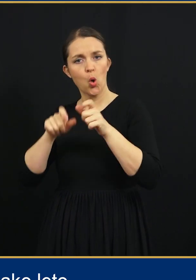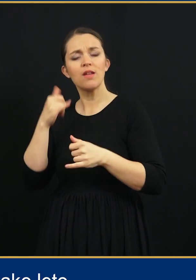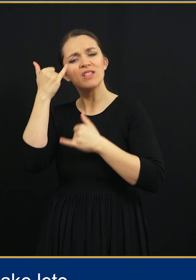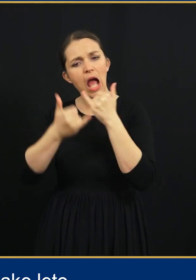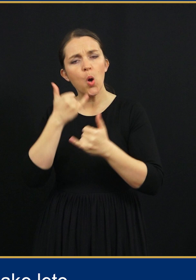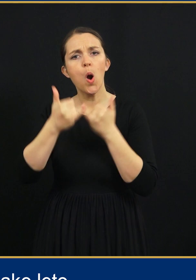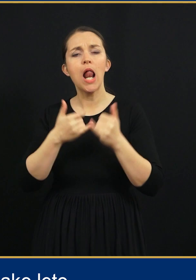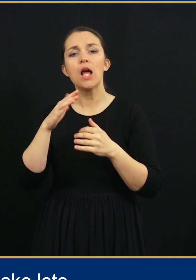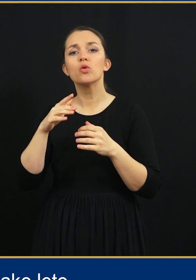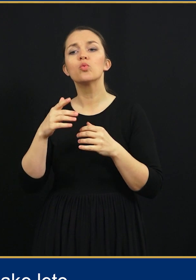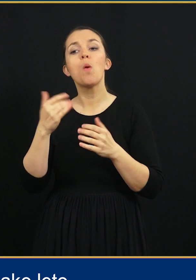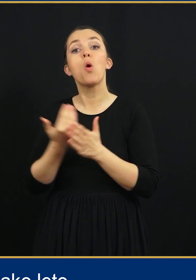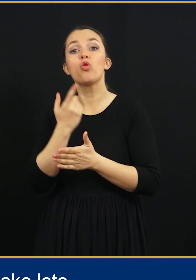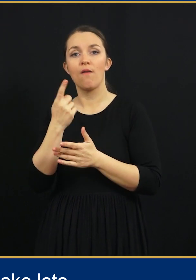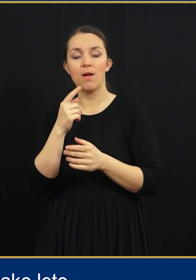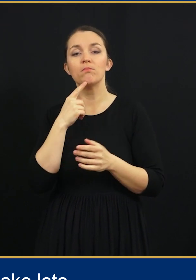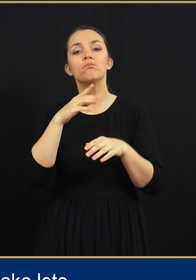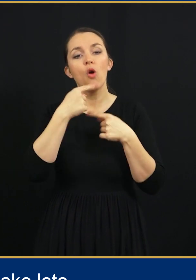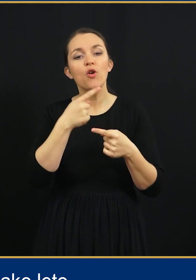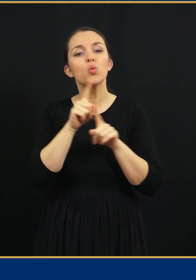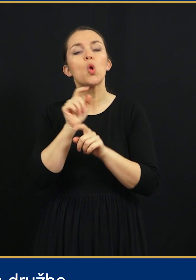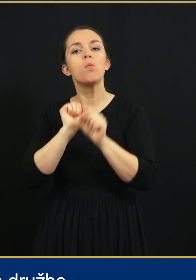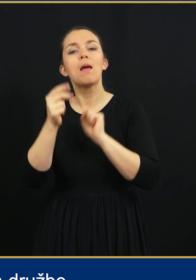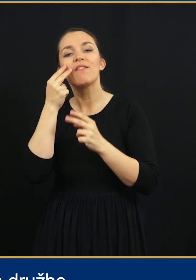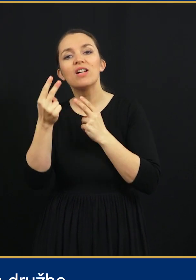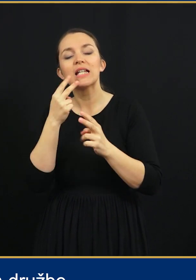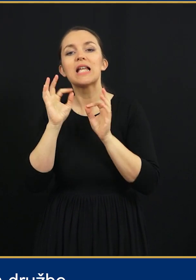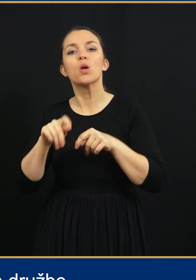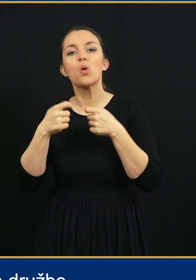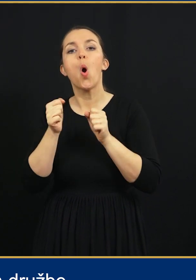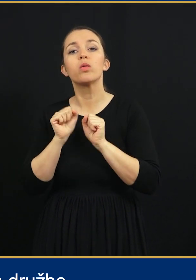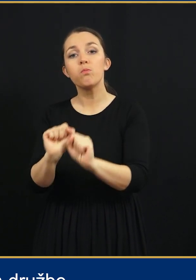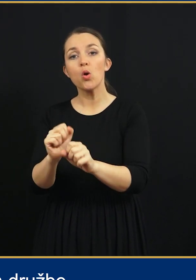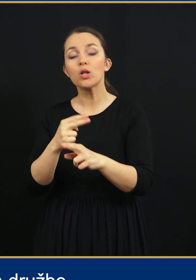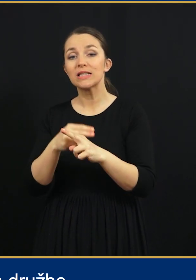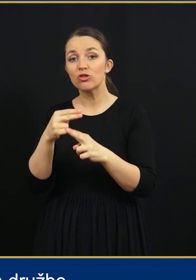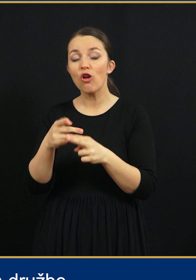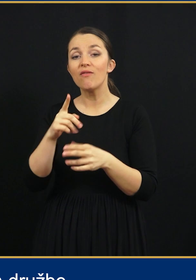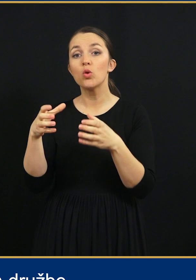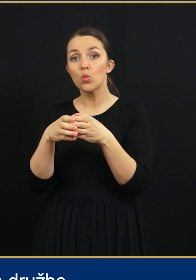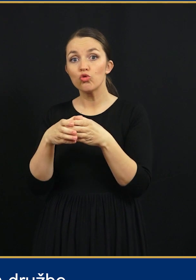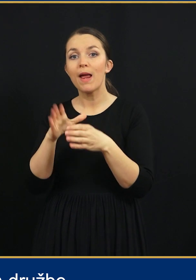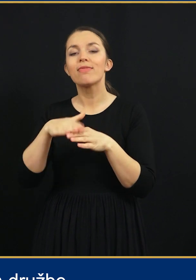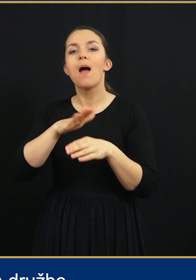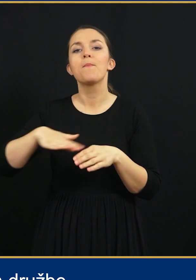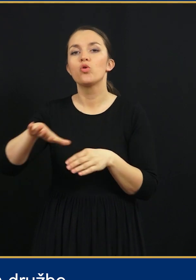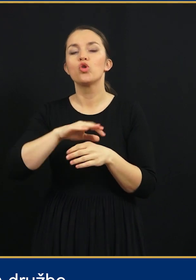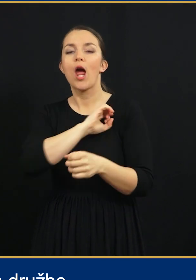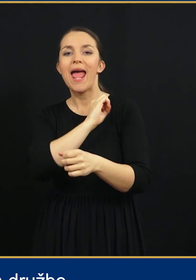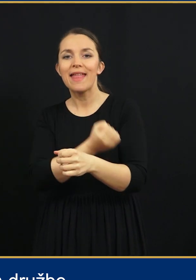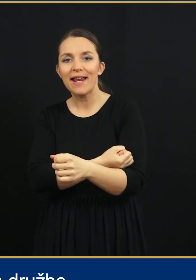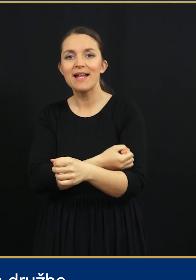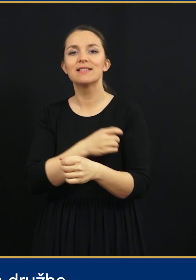vsako leto po novem seznanju tudi z obrambnimi vidiki zagotavljanja odpornosti države in družbe na področju